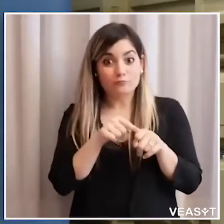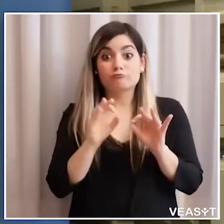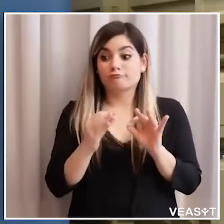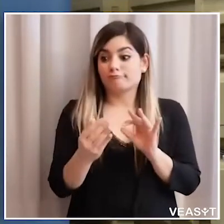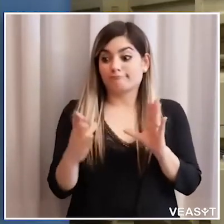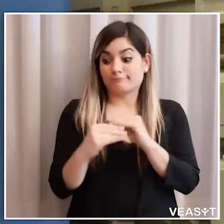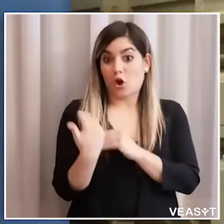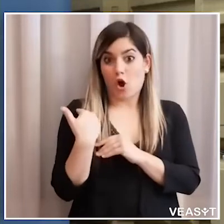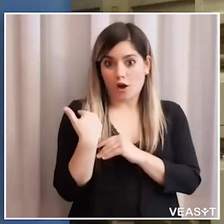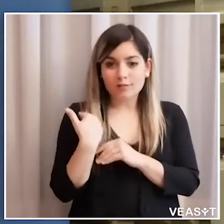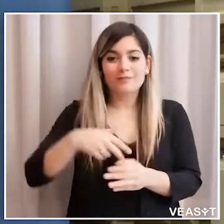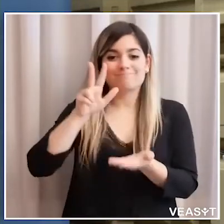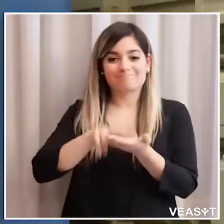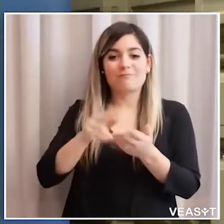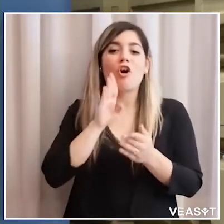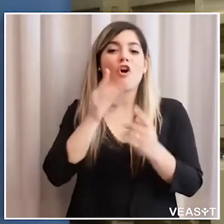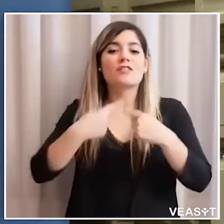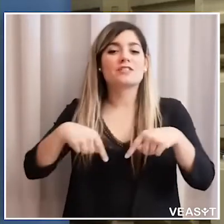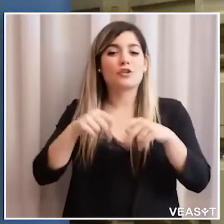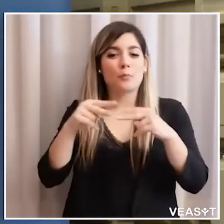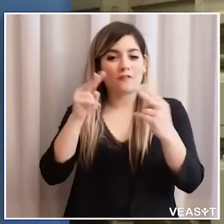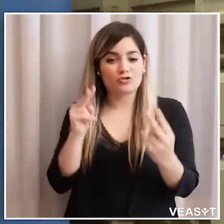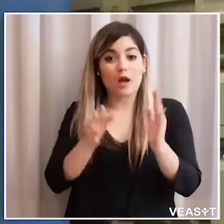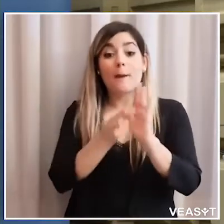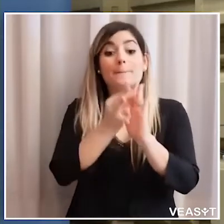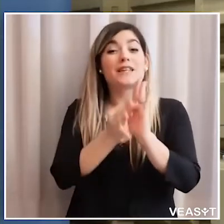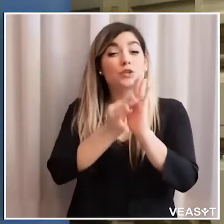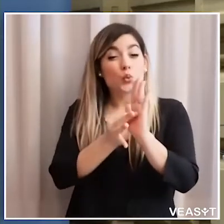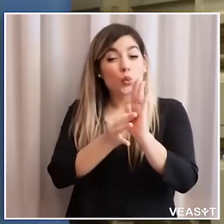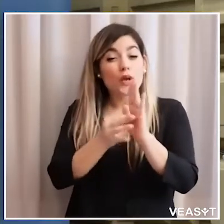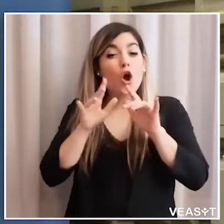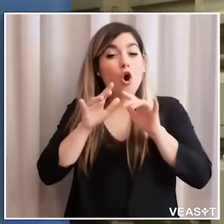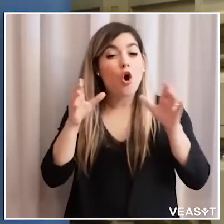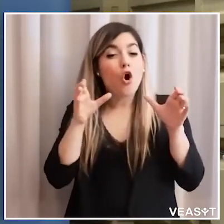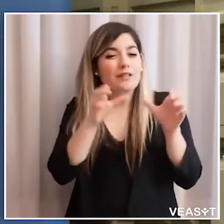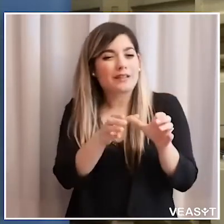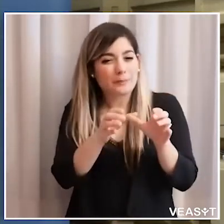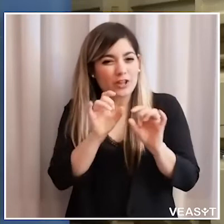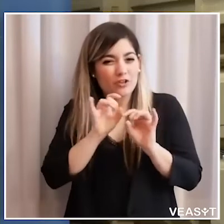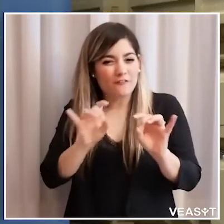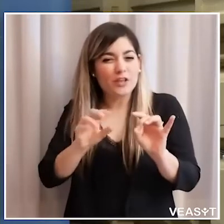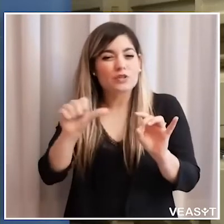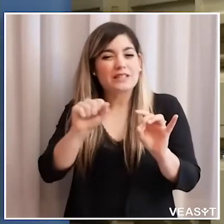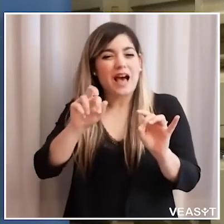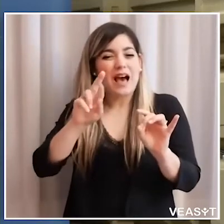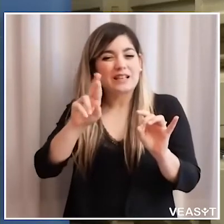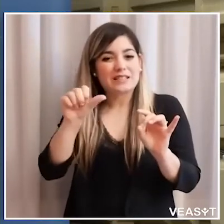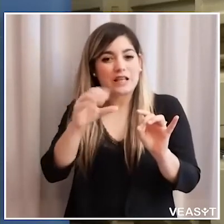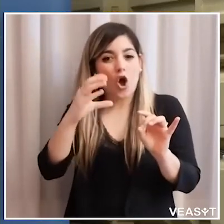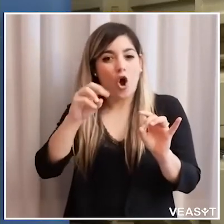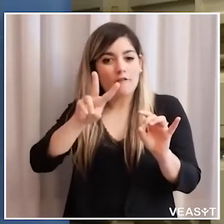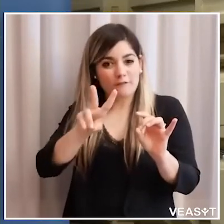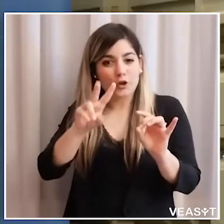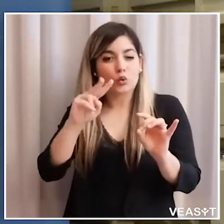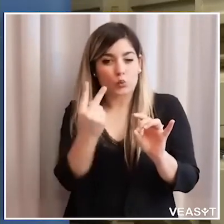approvata la scorsa notte dal Consiglio provinciale dal titolo Misure di contenimento della diffusione del virus SARS-CoV